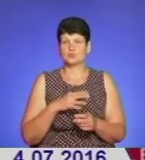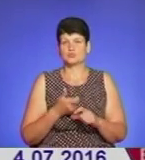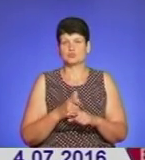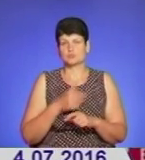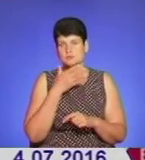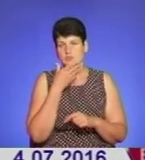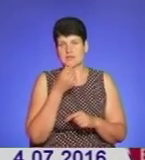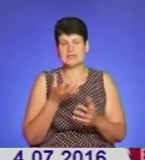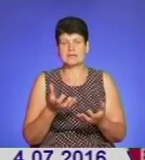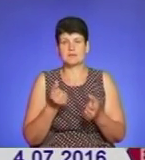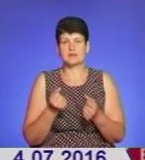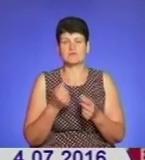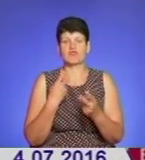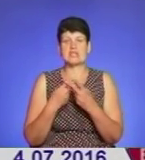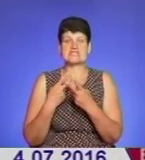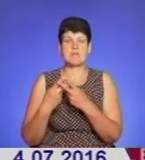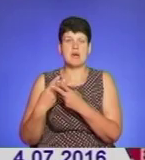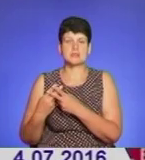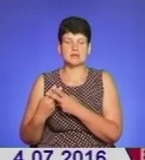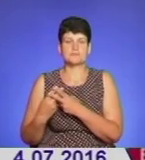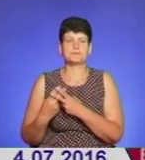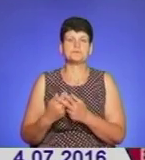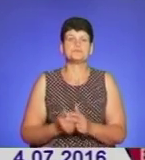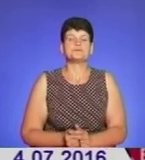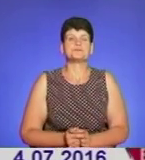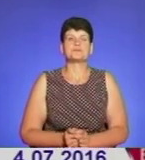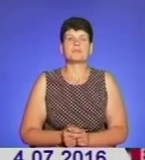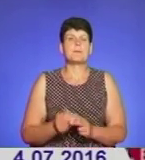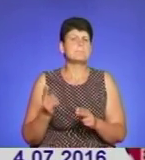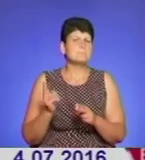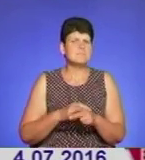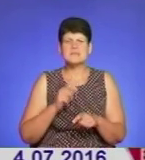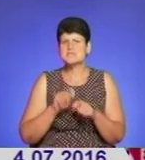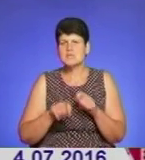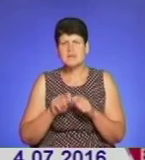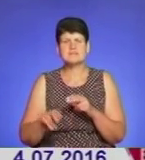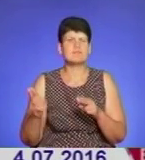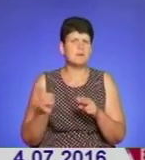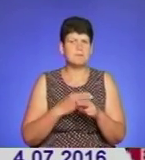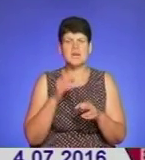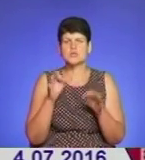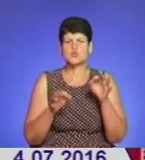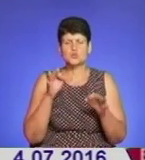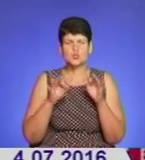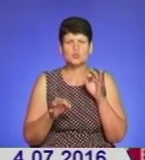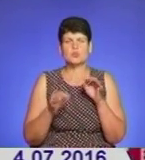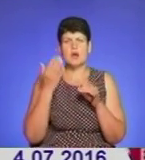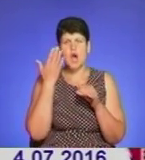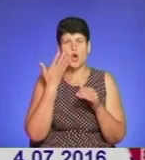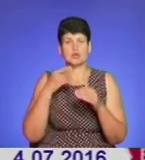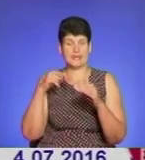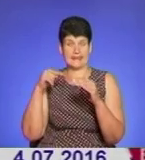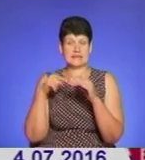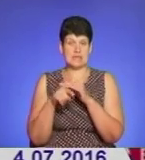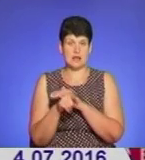Їх тримали в казематах, ну, без слідства, без суду, а вже коли вони тікали